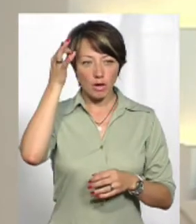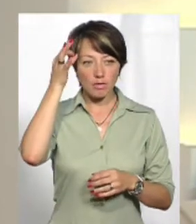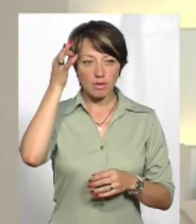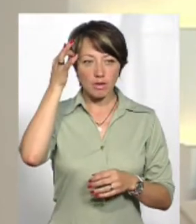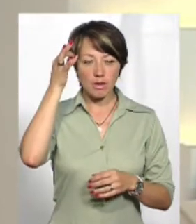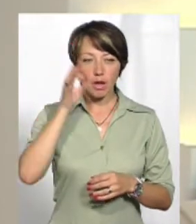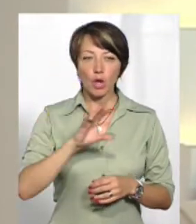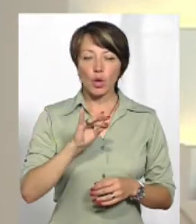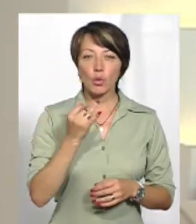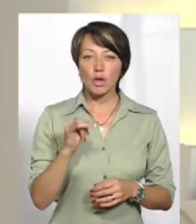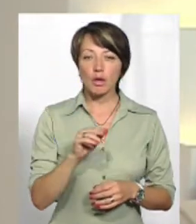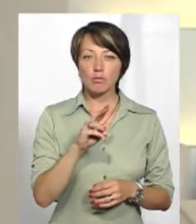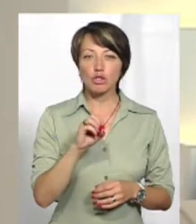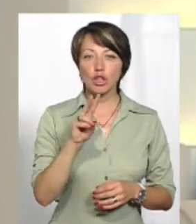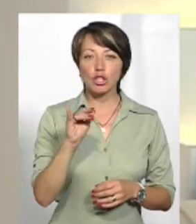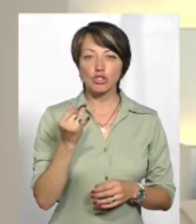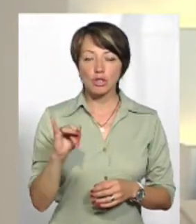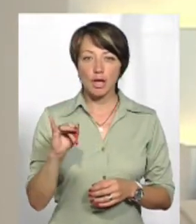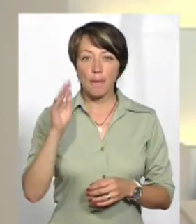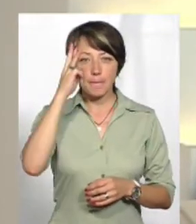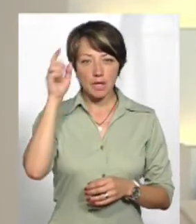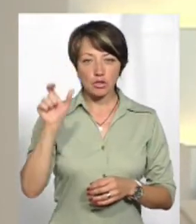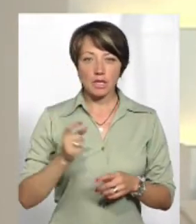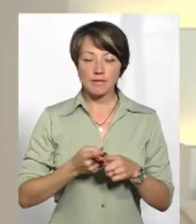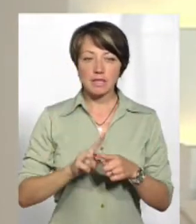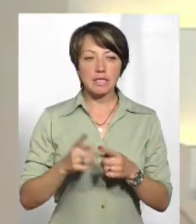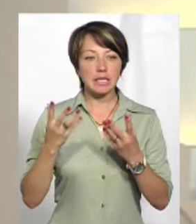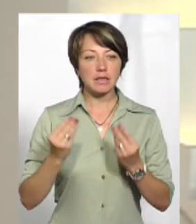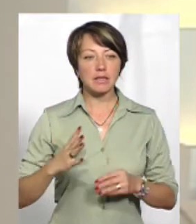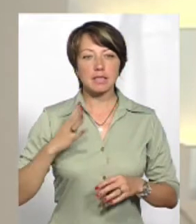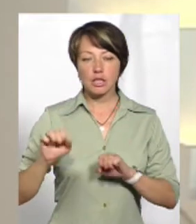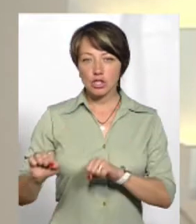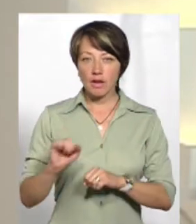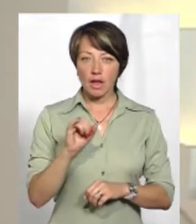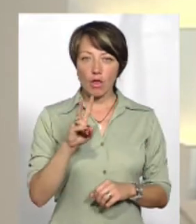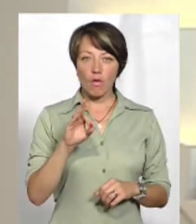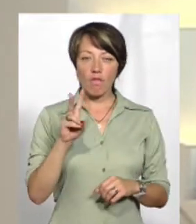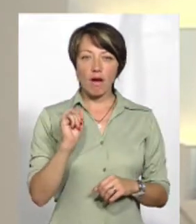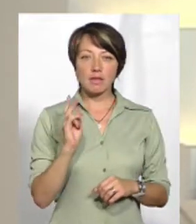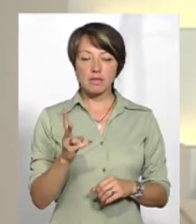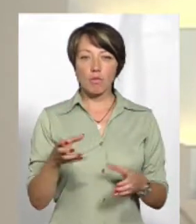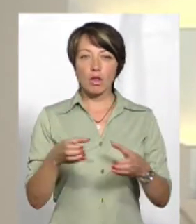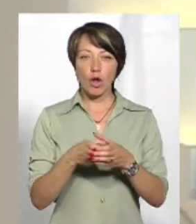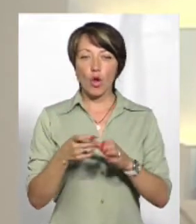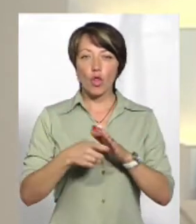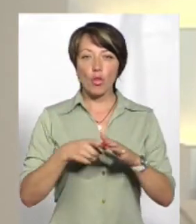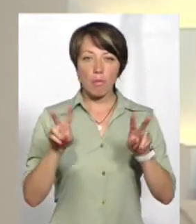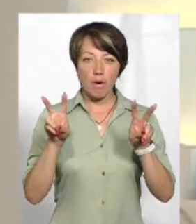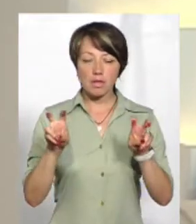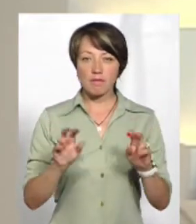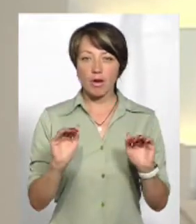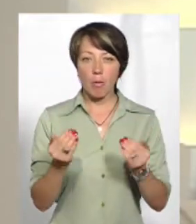Юрія Пшеничного. Він хмельничанин, у ті дні захищав Іловайськ у складі добровольчого батальйону «Донбас».